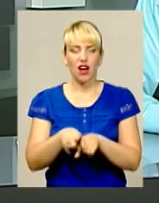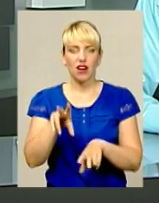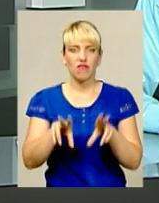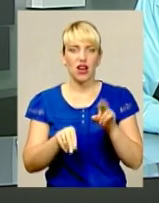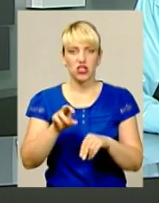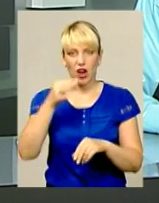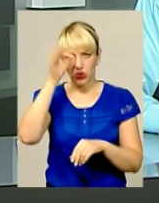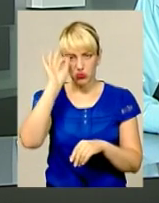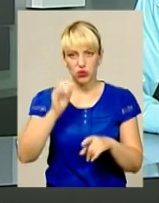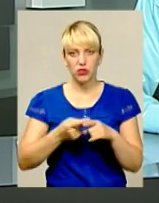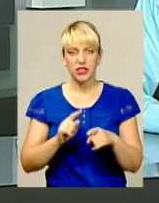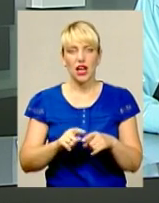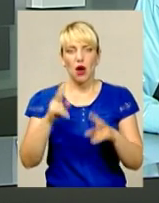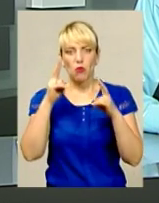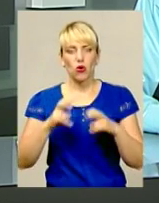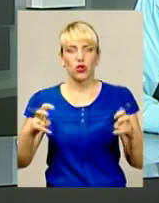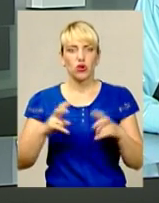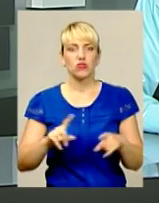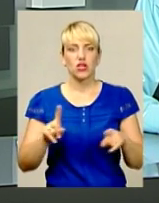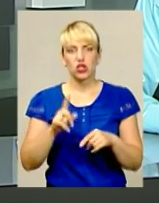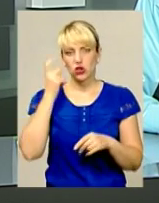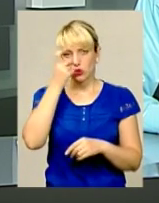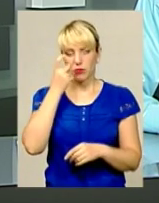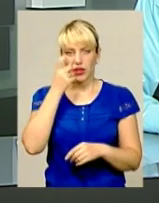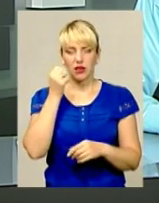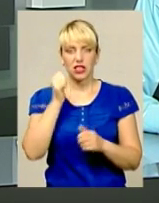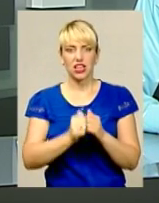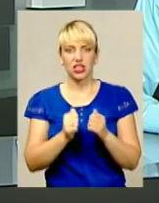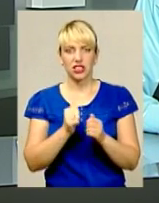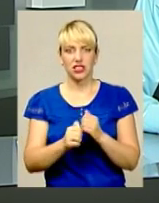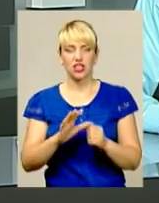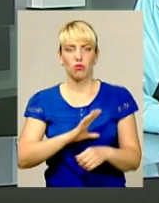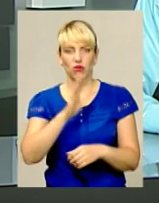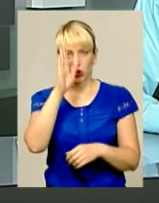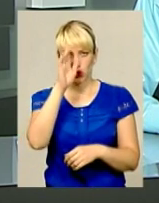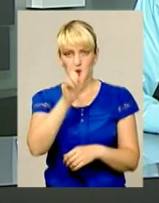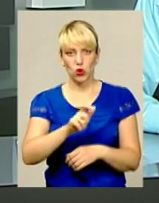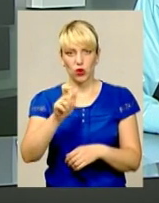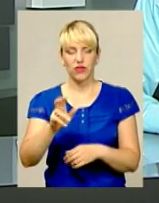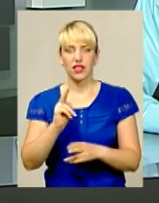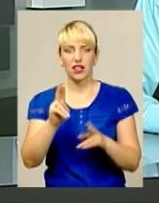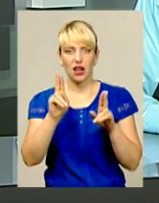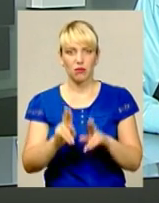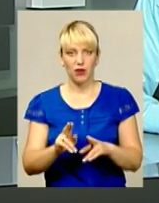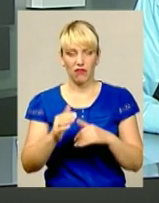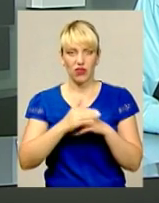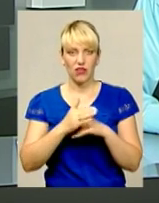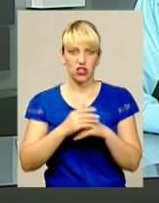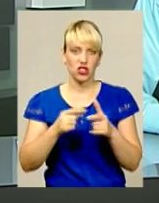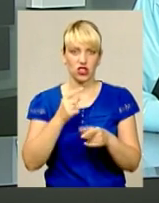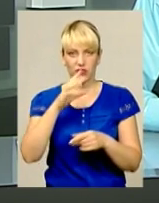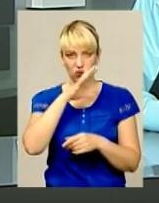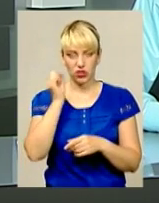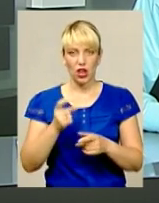патрульні Хмельницького. Вони проаналізували. Під мухою найчастіше за кермом бувають чоловіки. І, як правило, ввечері чи вночі.